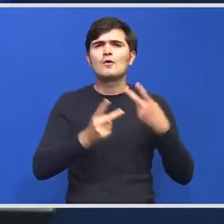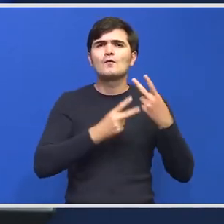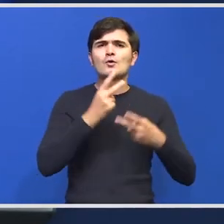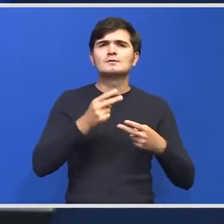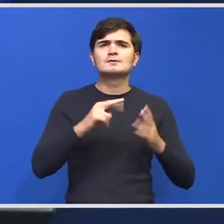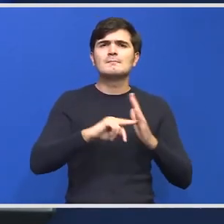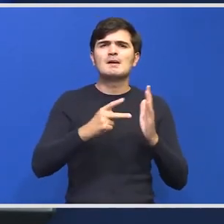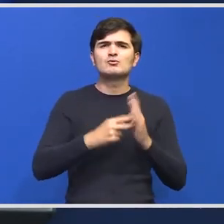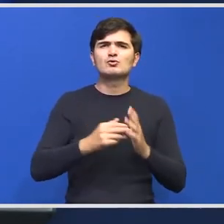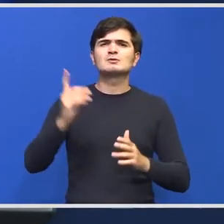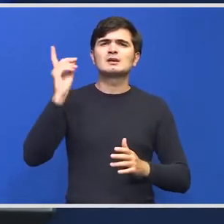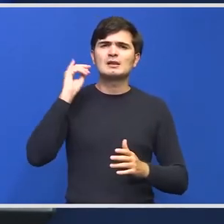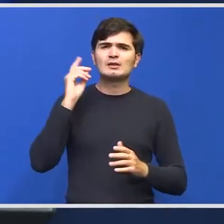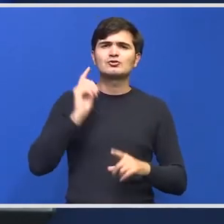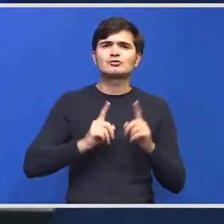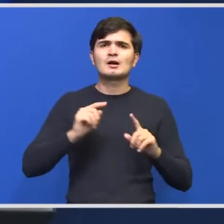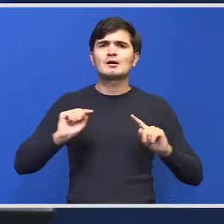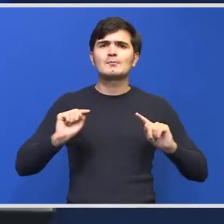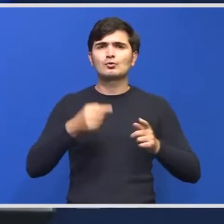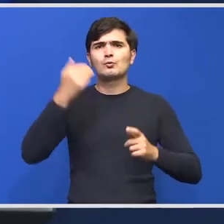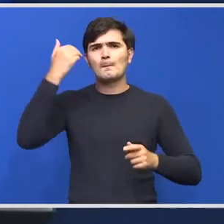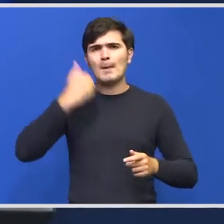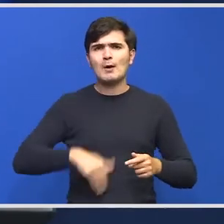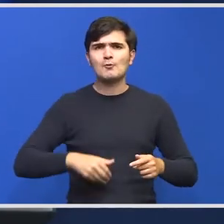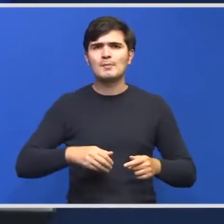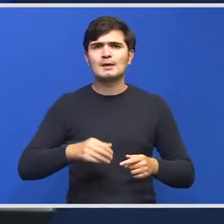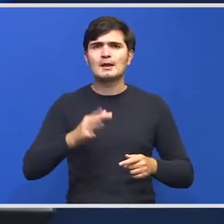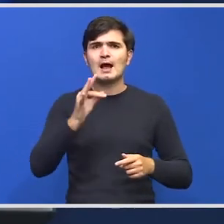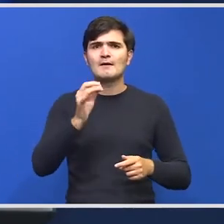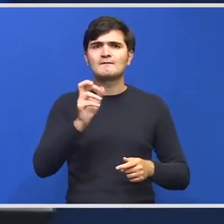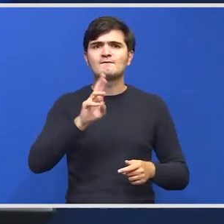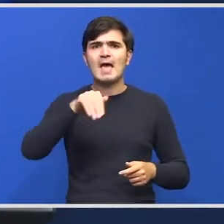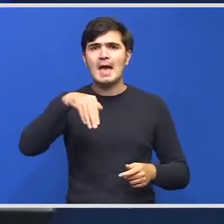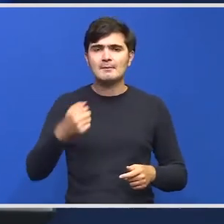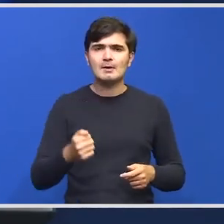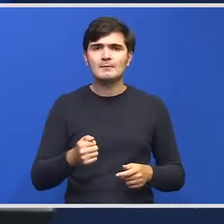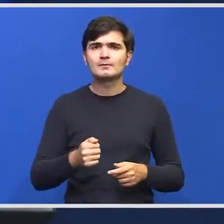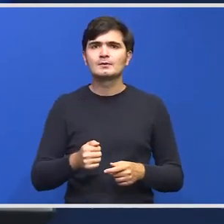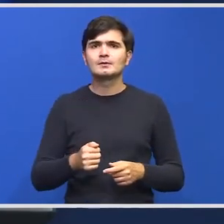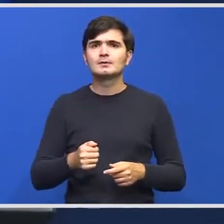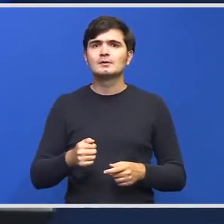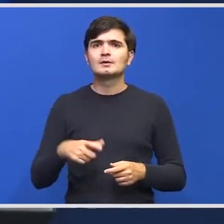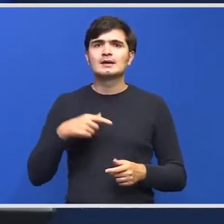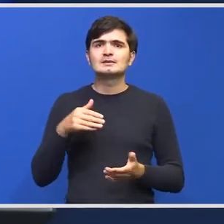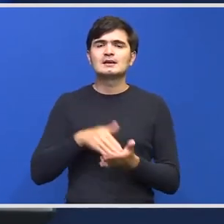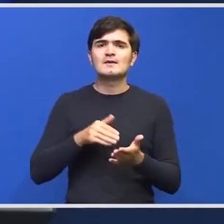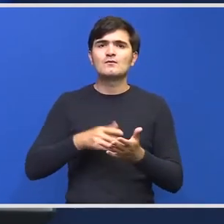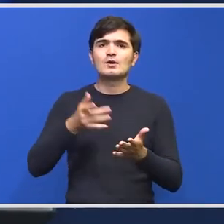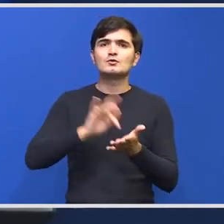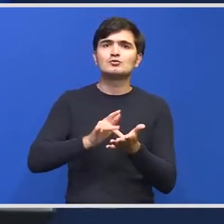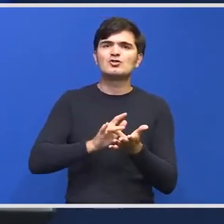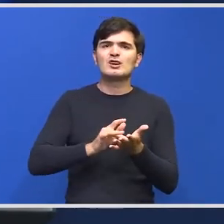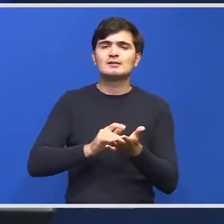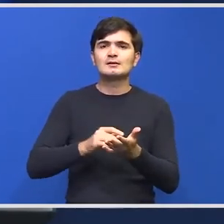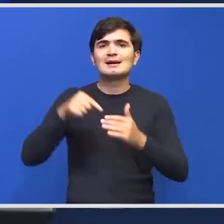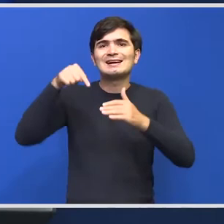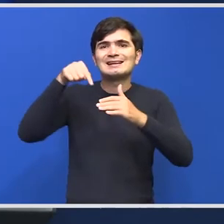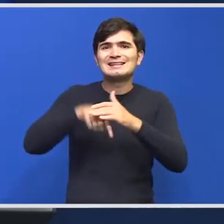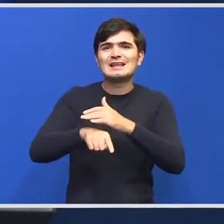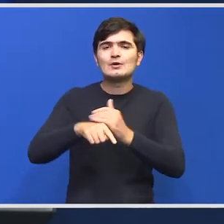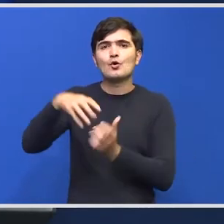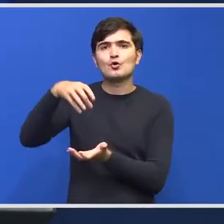se fac dorsalele de derogare în intravilan este nevoie de o intervenție urgentă mai ales pe exemplarele care